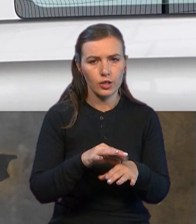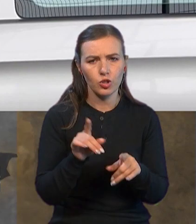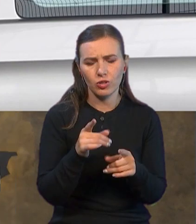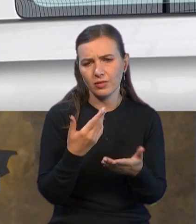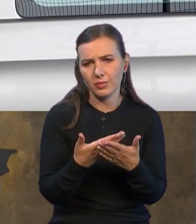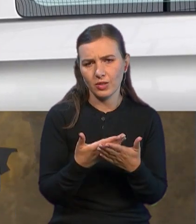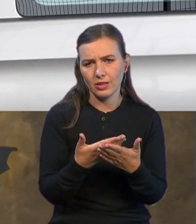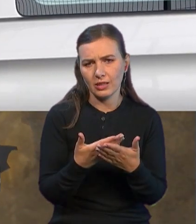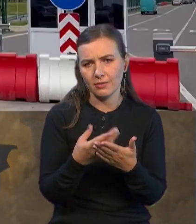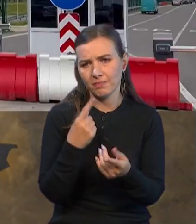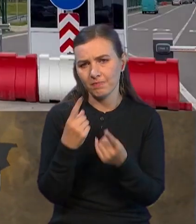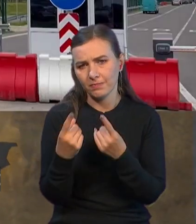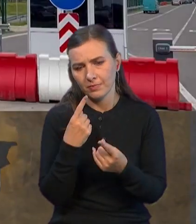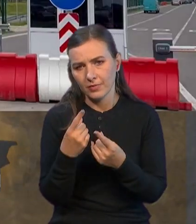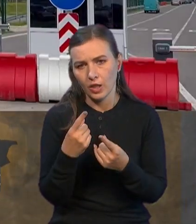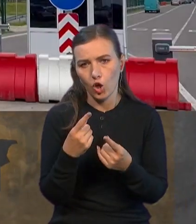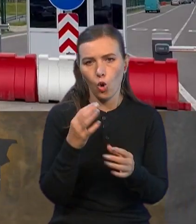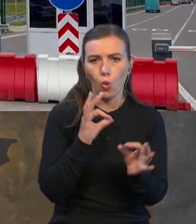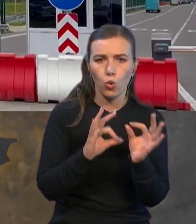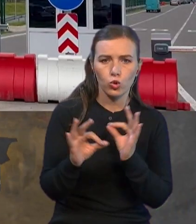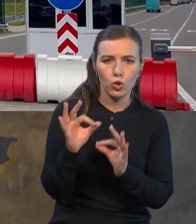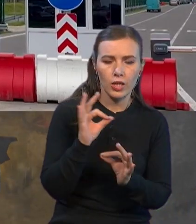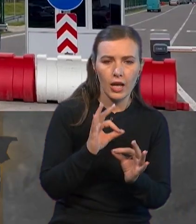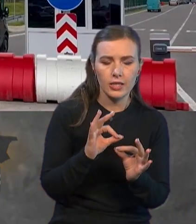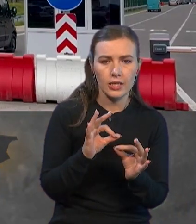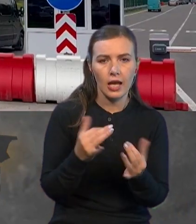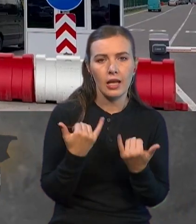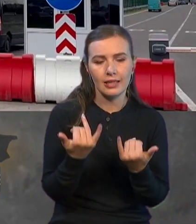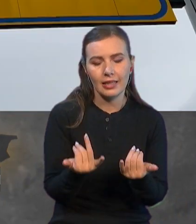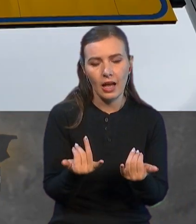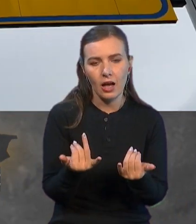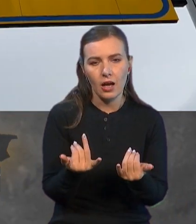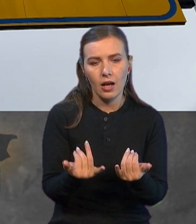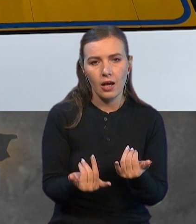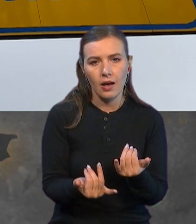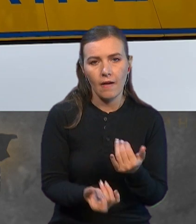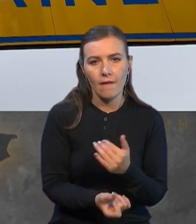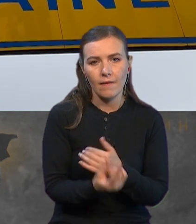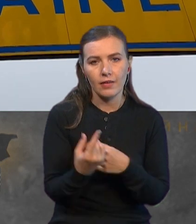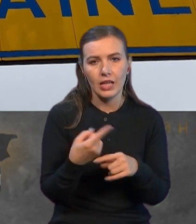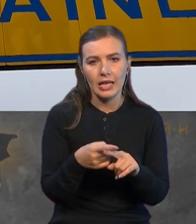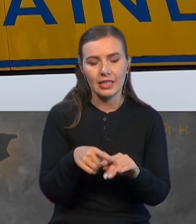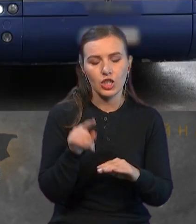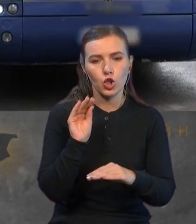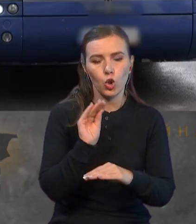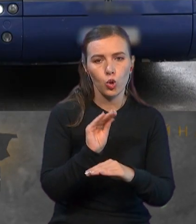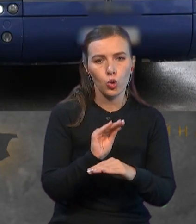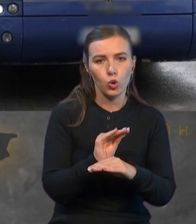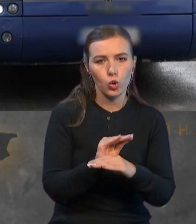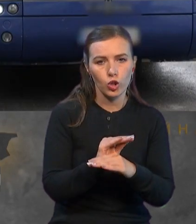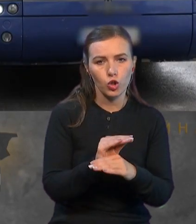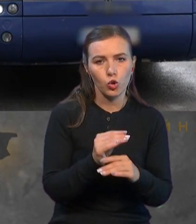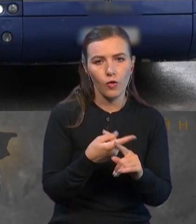на зразок співбесіди або консультації для виявлення тих додаткових речей,